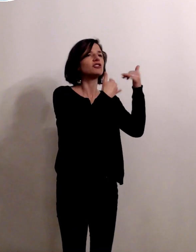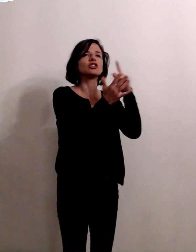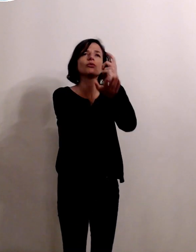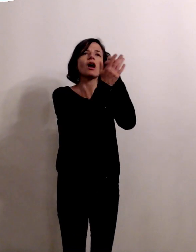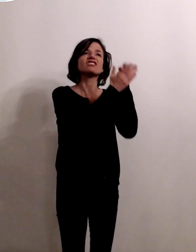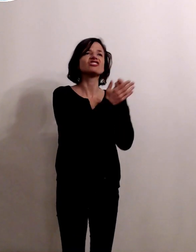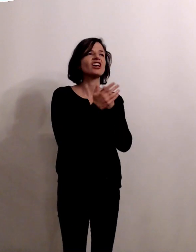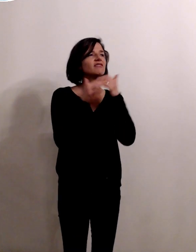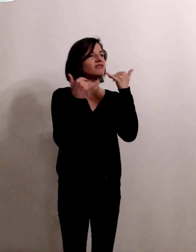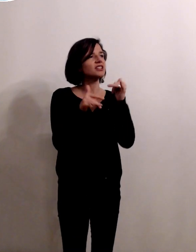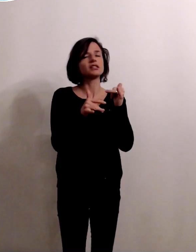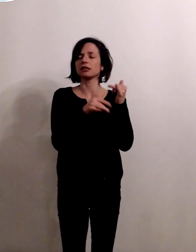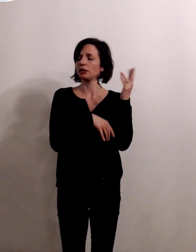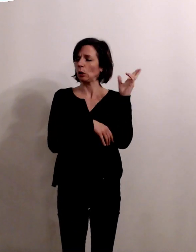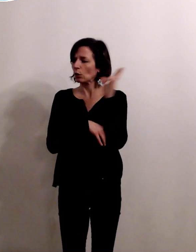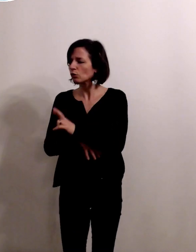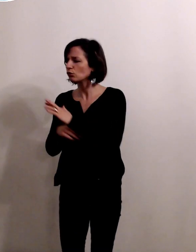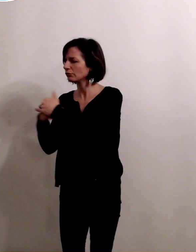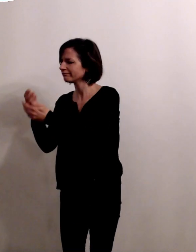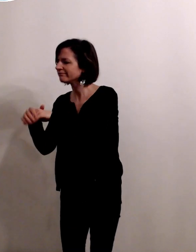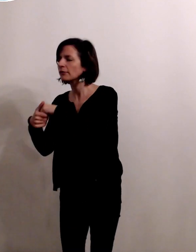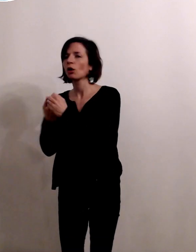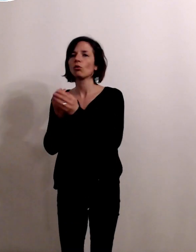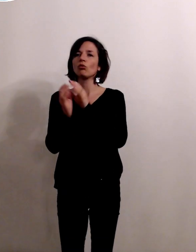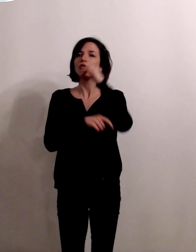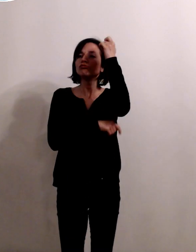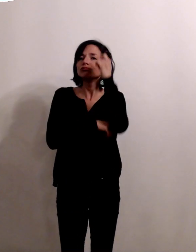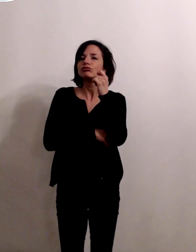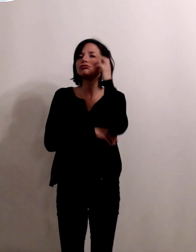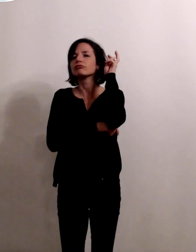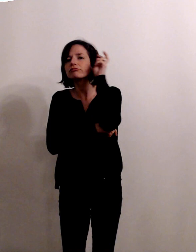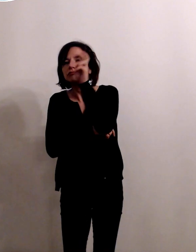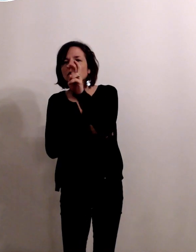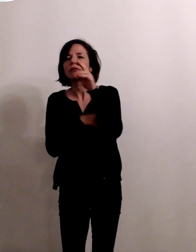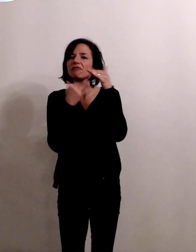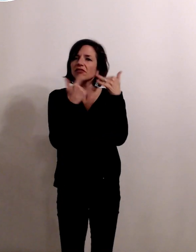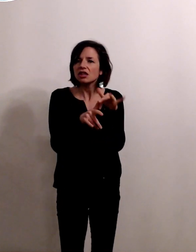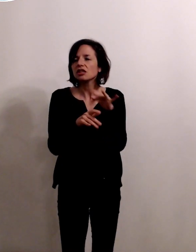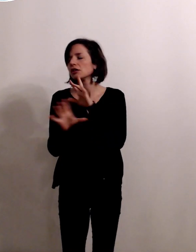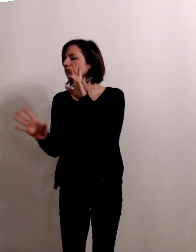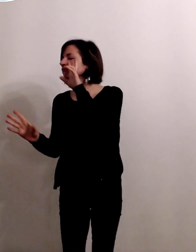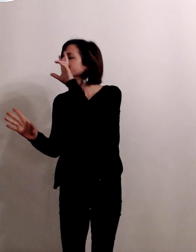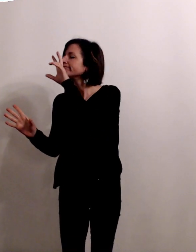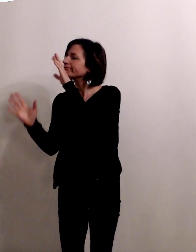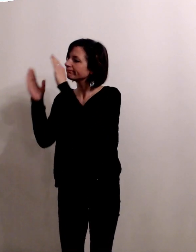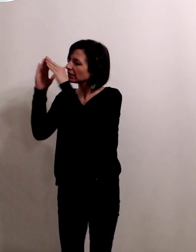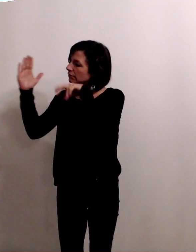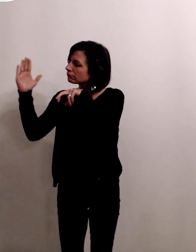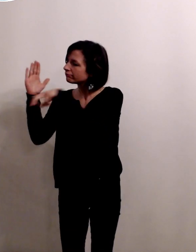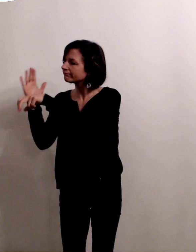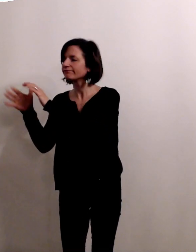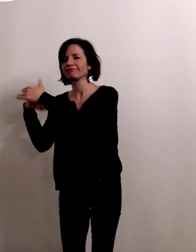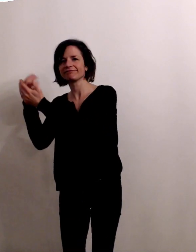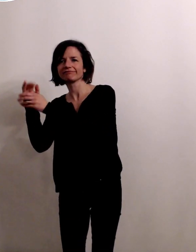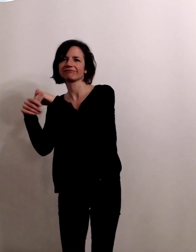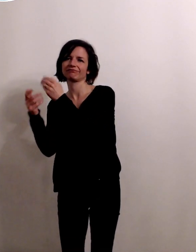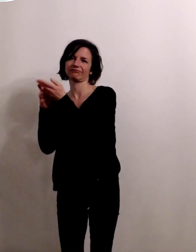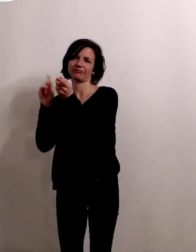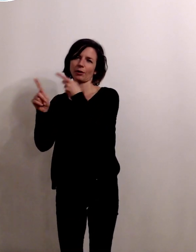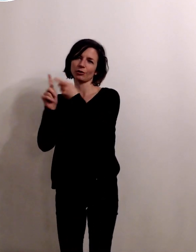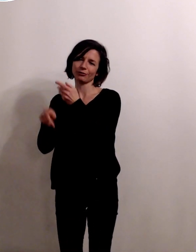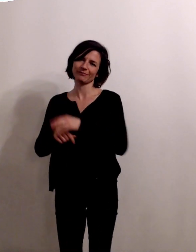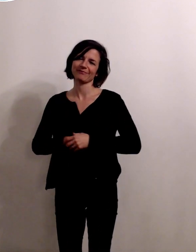quand on a été dans les transports en commun c'est des choses qui sont importantes pour éviter quand même un certain nombre de transmissions